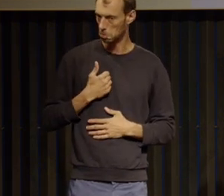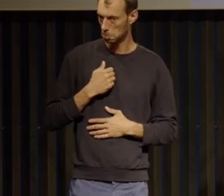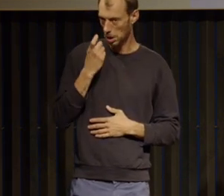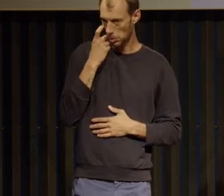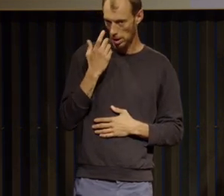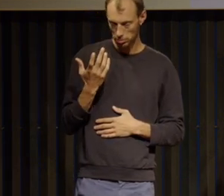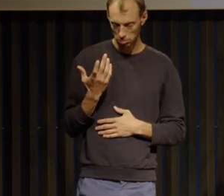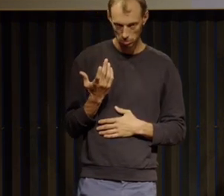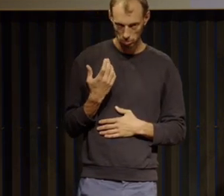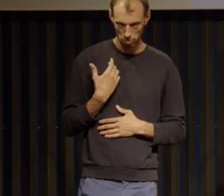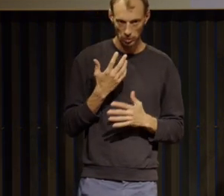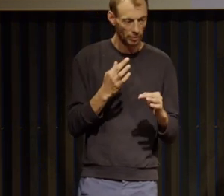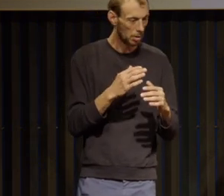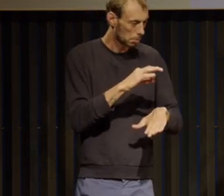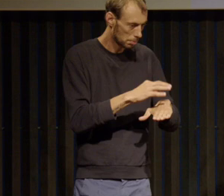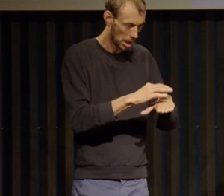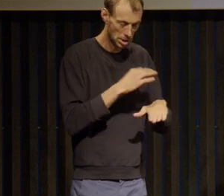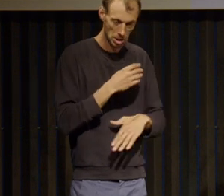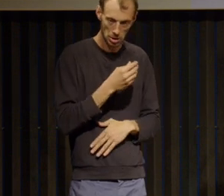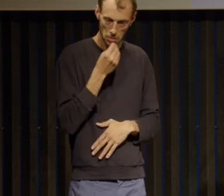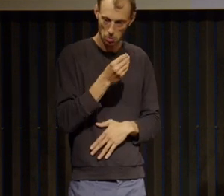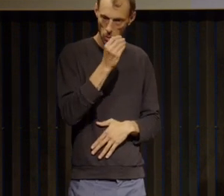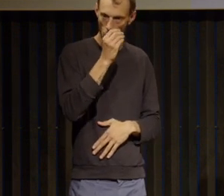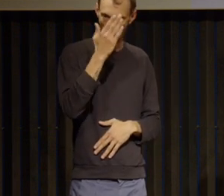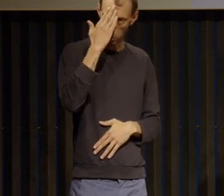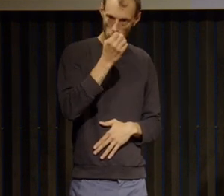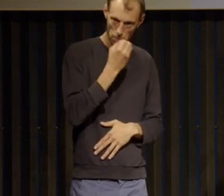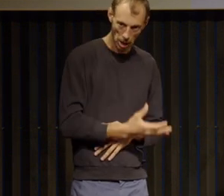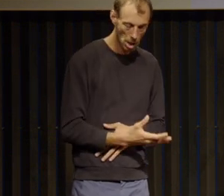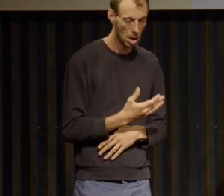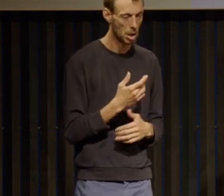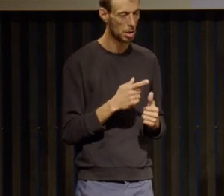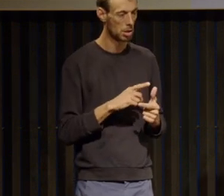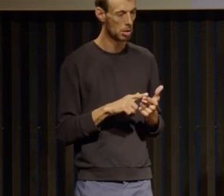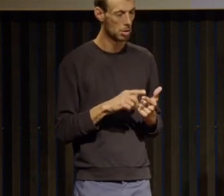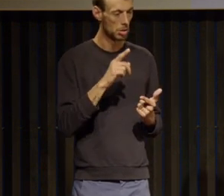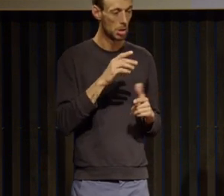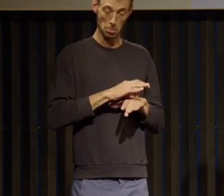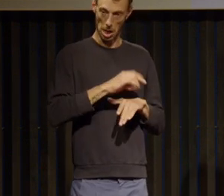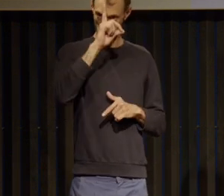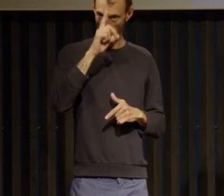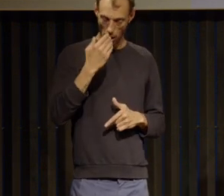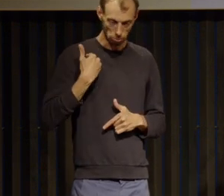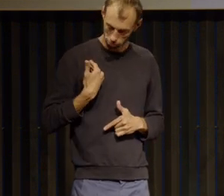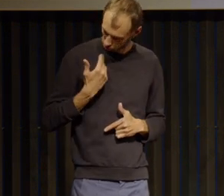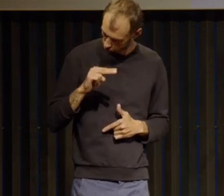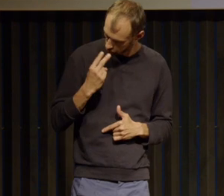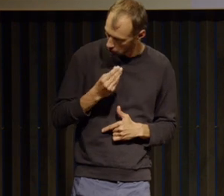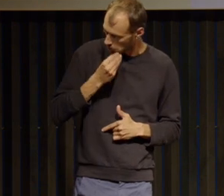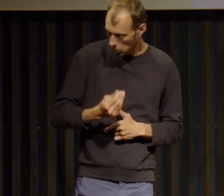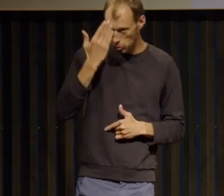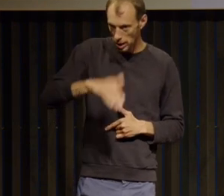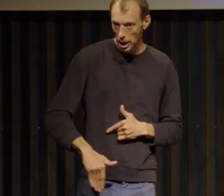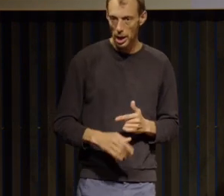de la maladie je savais plus ou moins pourquoi j'étais malade j'avais identifié les facteurs etc